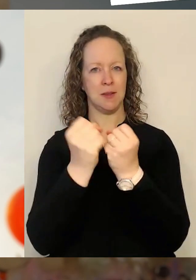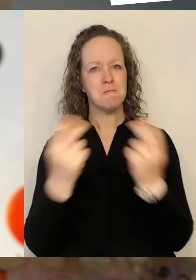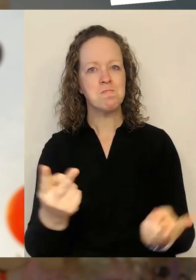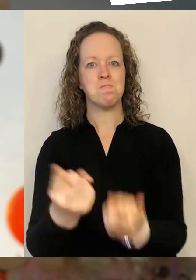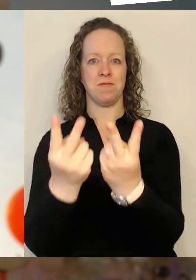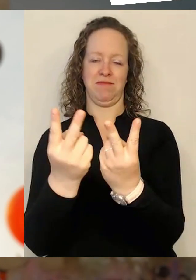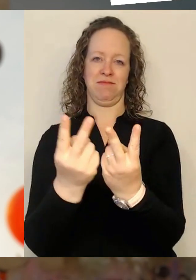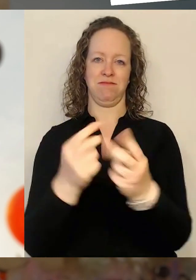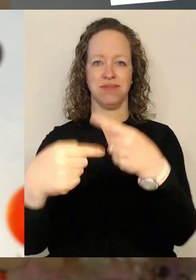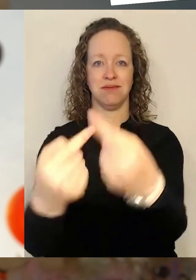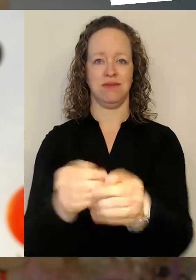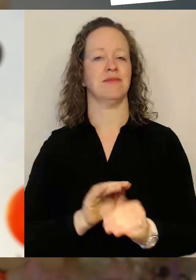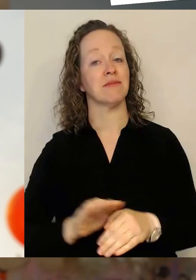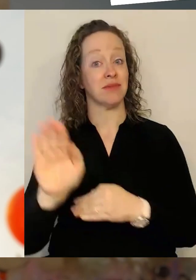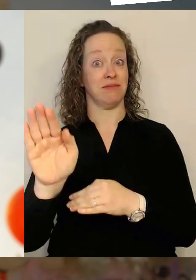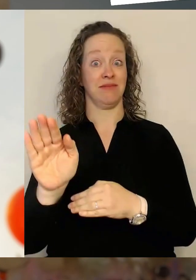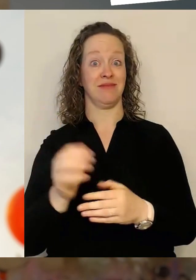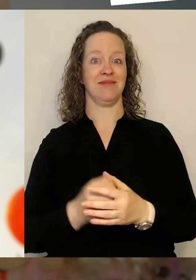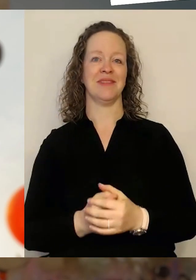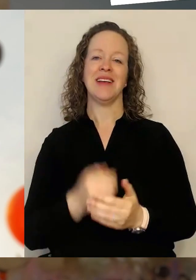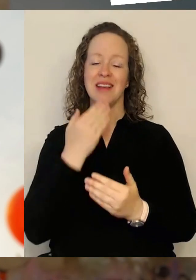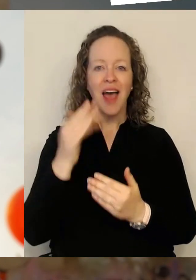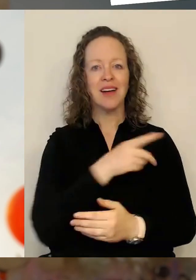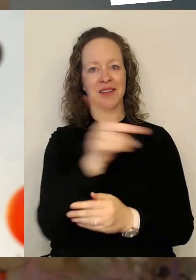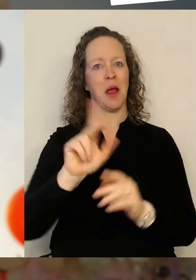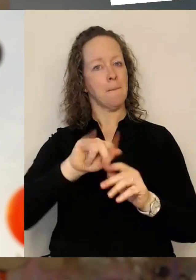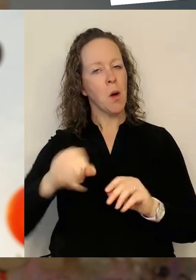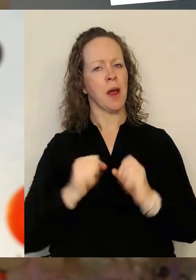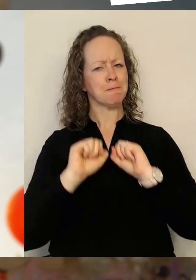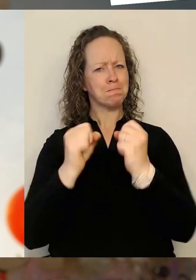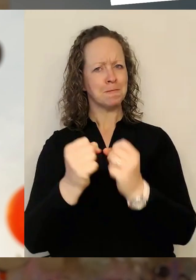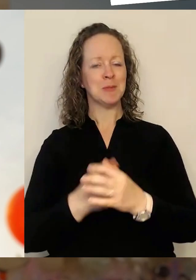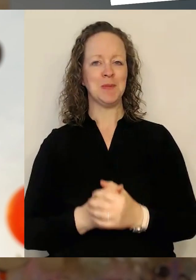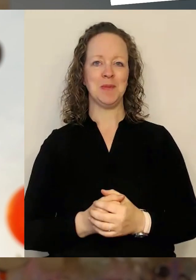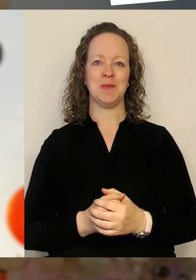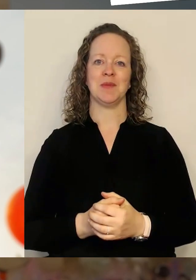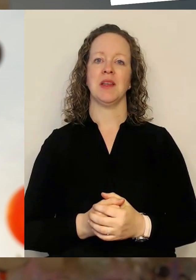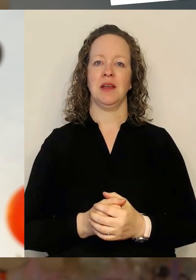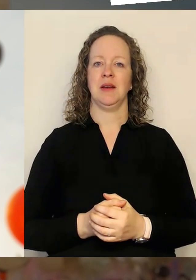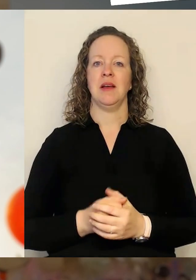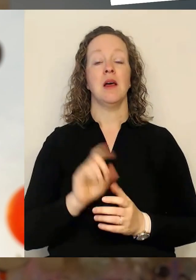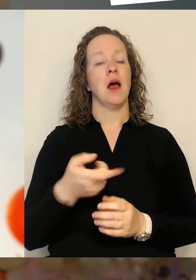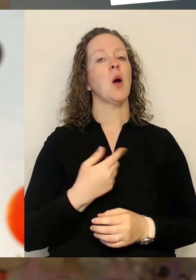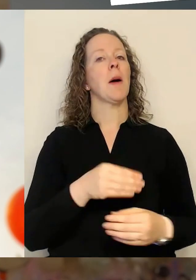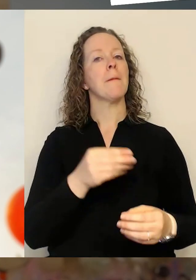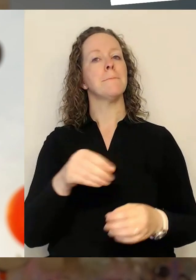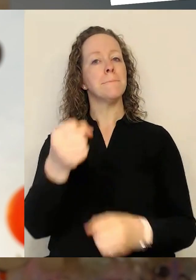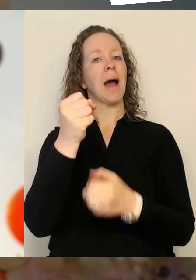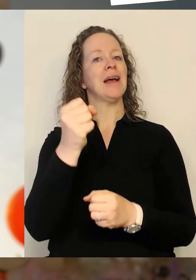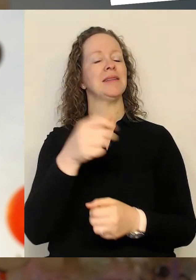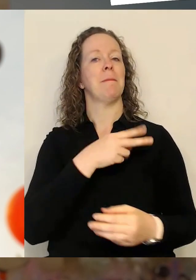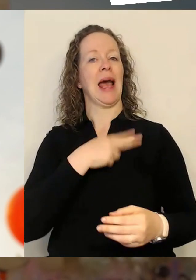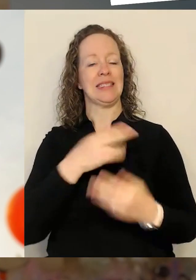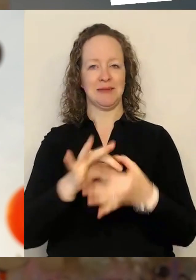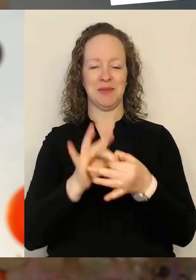haben. Und um digitale Chancen geht es ja auch beim Preis für digitales Miteinander. Die Ministerin war selber